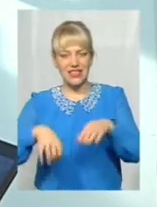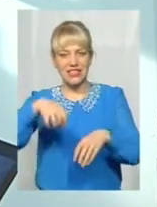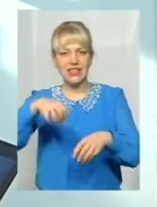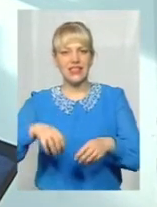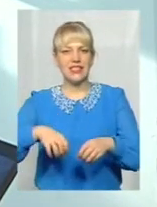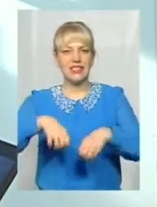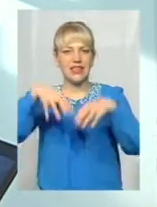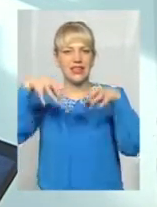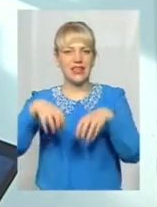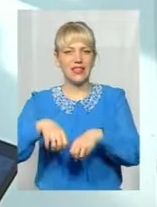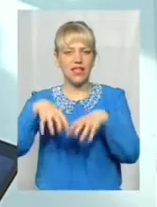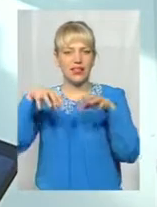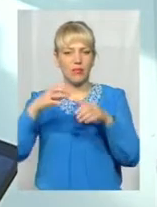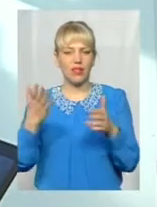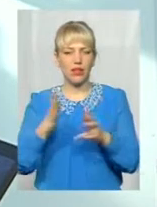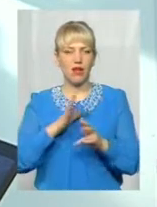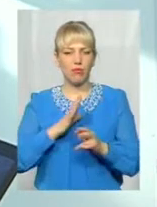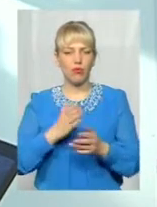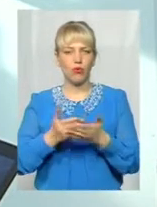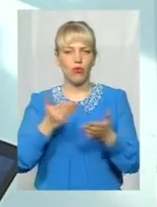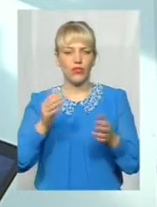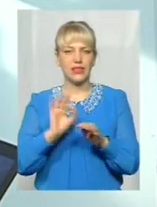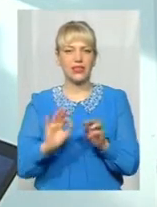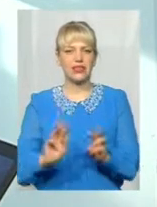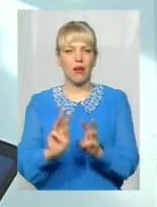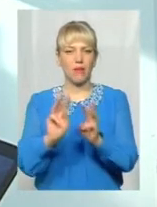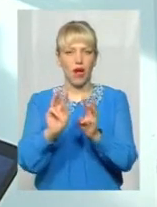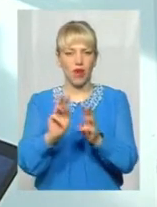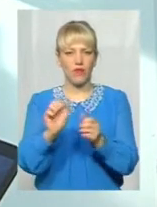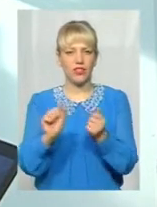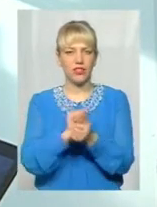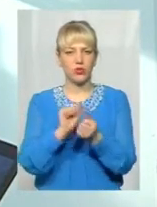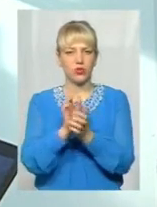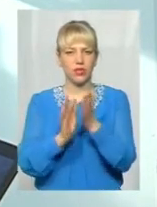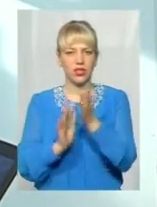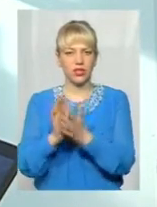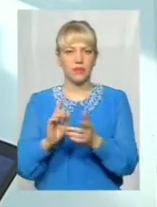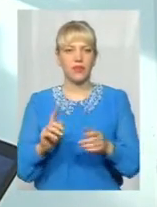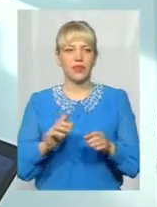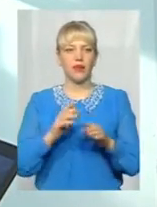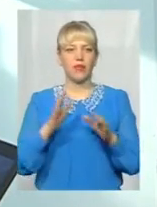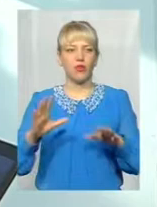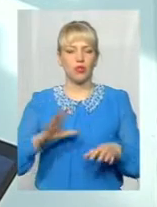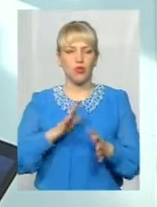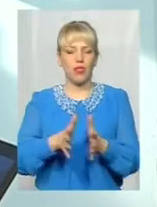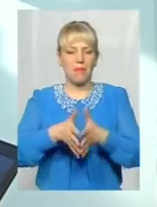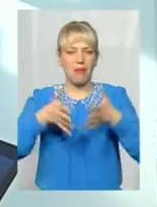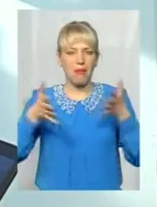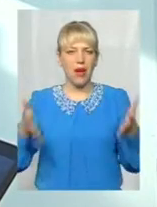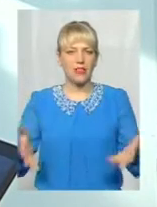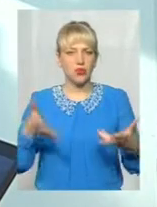яке було спровоковане спалюванням після жнивних залишків, призвело до того, що відбулась масова дорожня транспортна пригода,